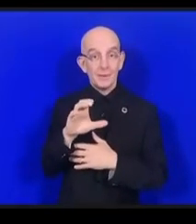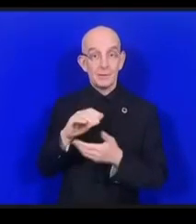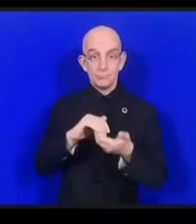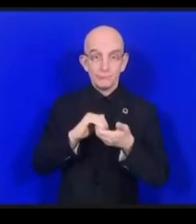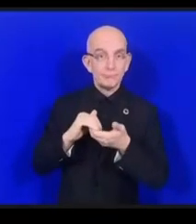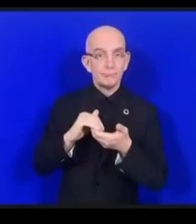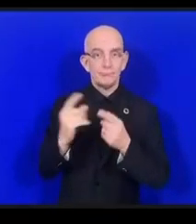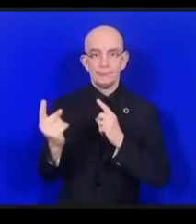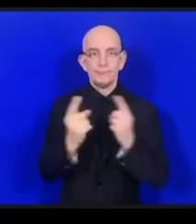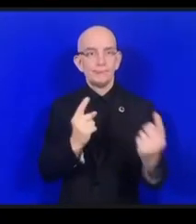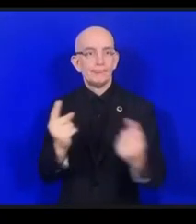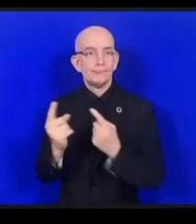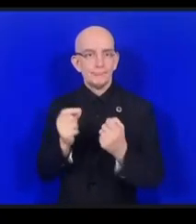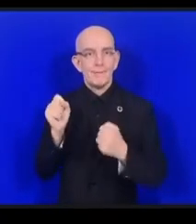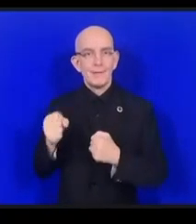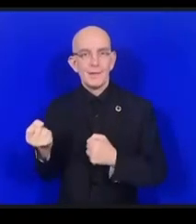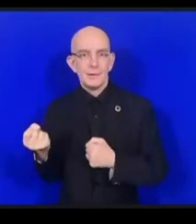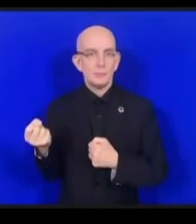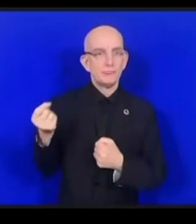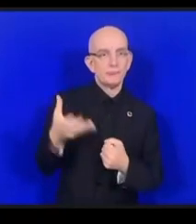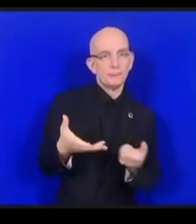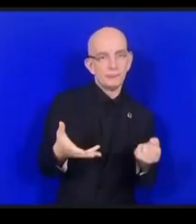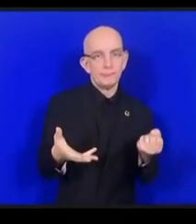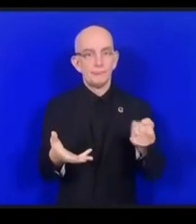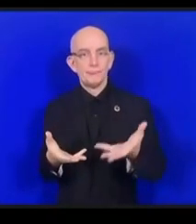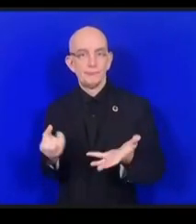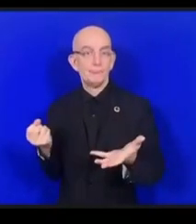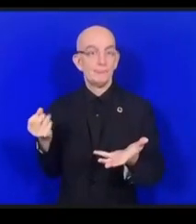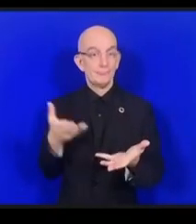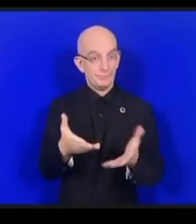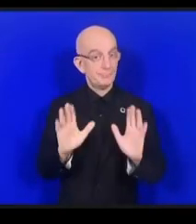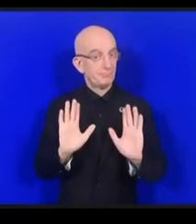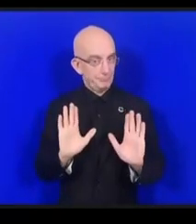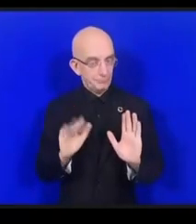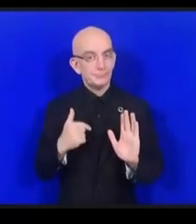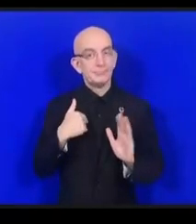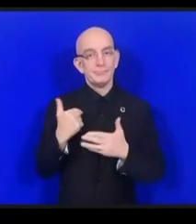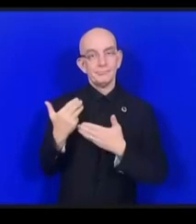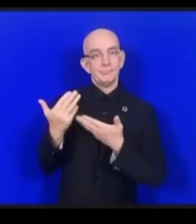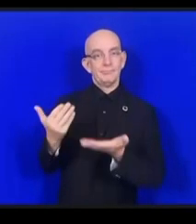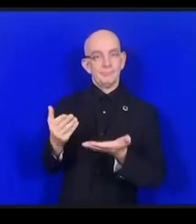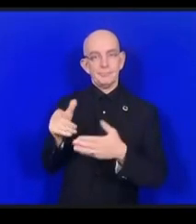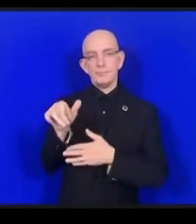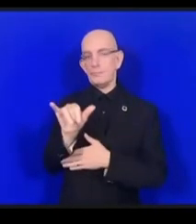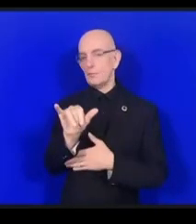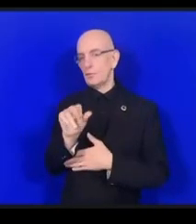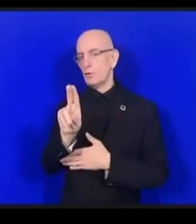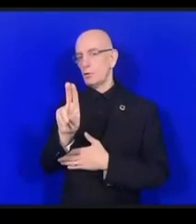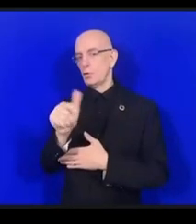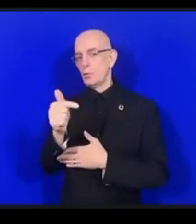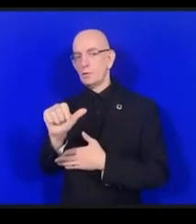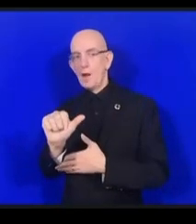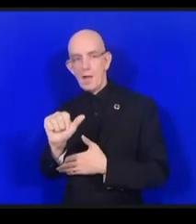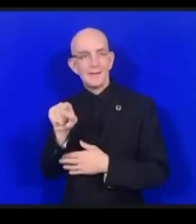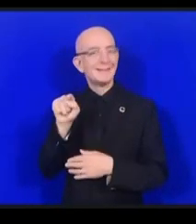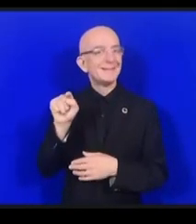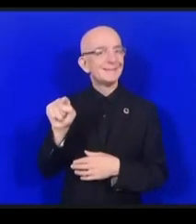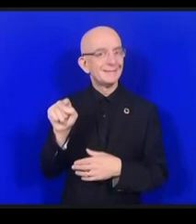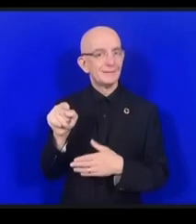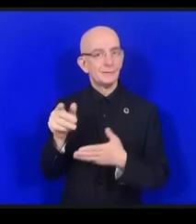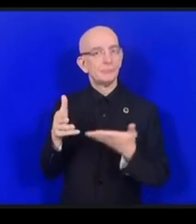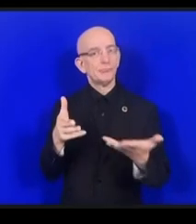FGI. Je passe maintenant la parole à Utah pour vous présenter le concept de cette séance. Merci. Merci, Marcus.